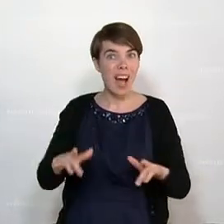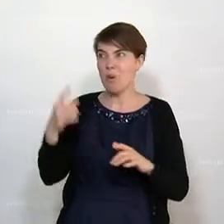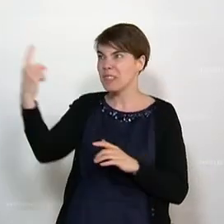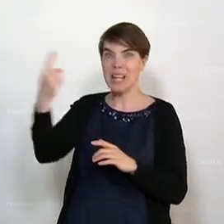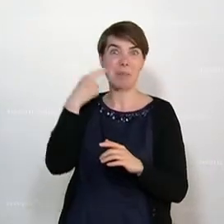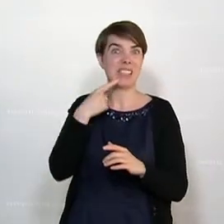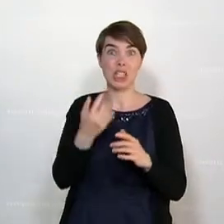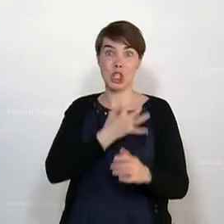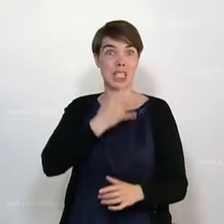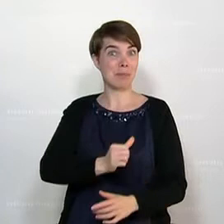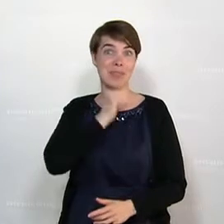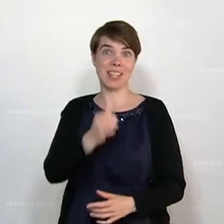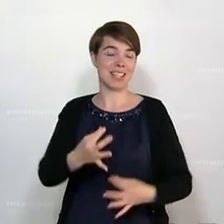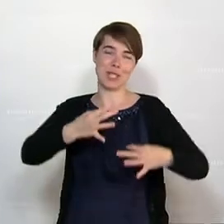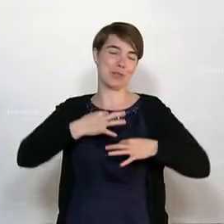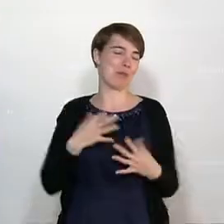von selber.